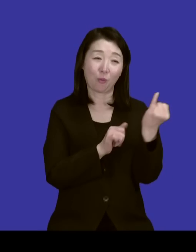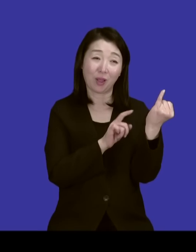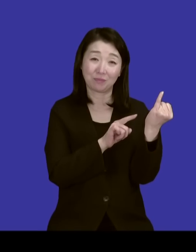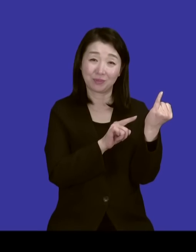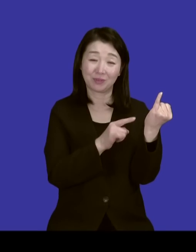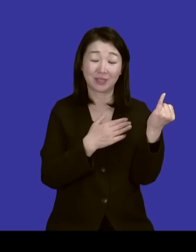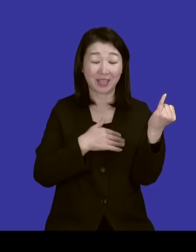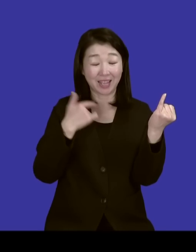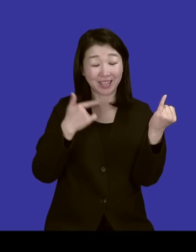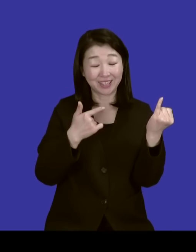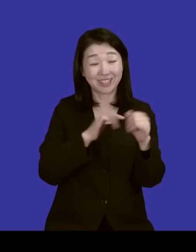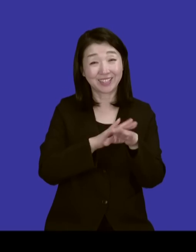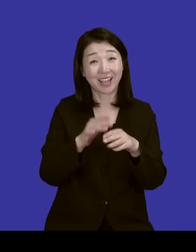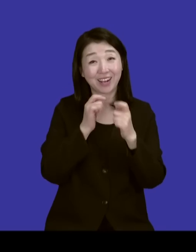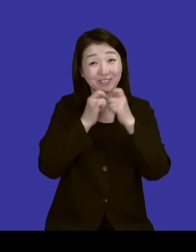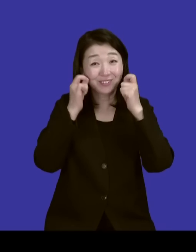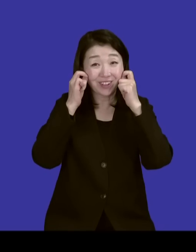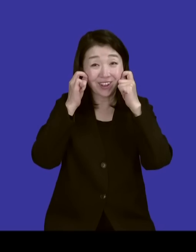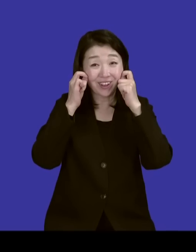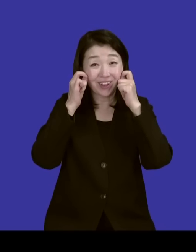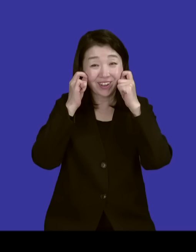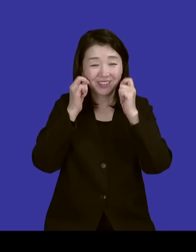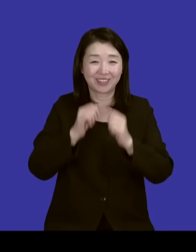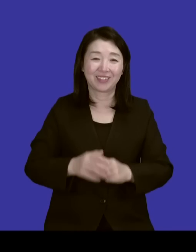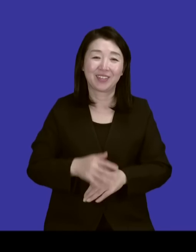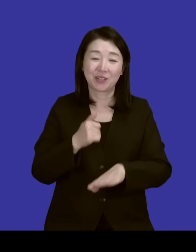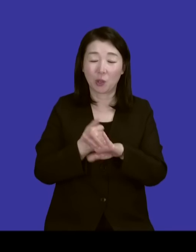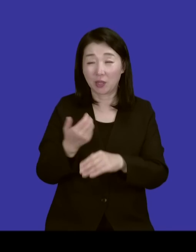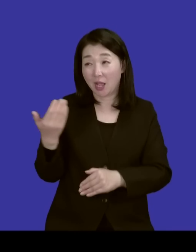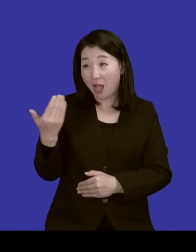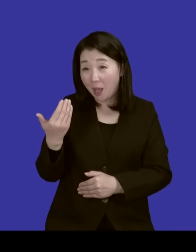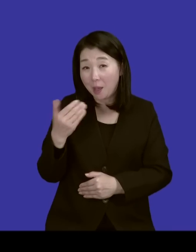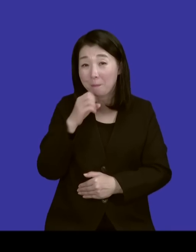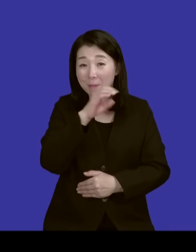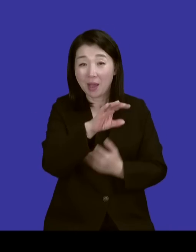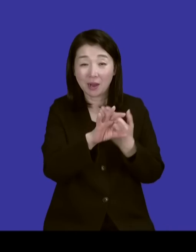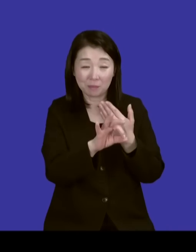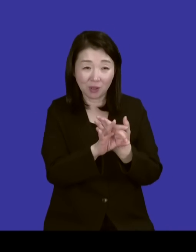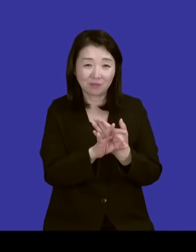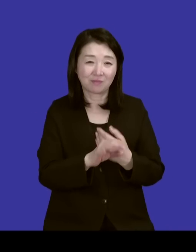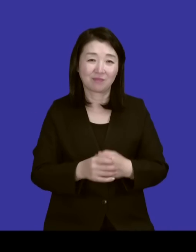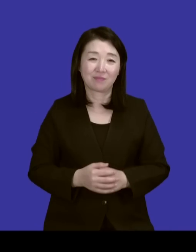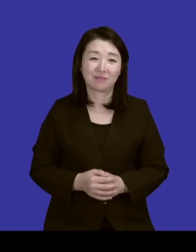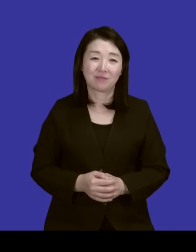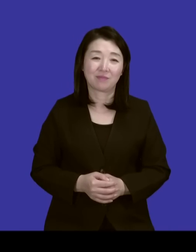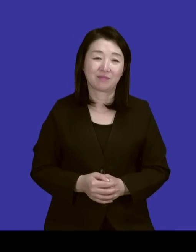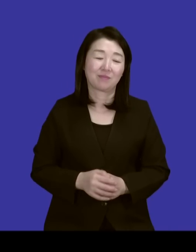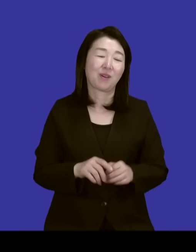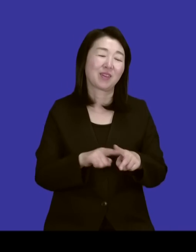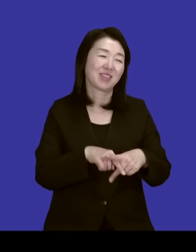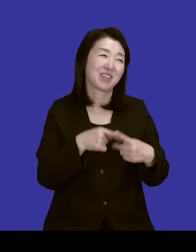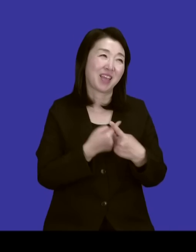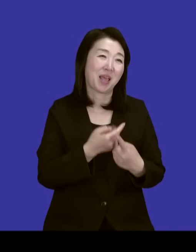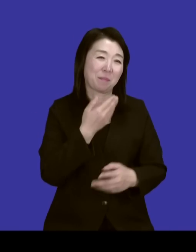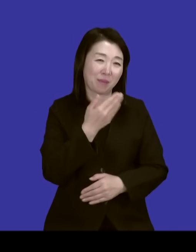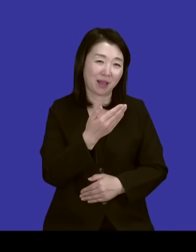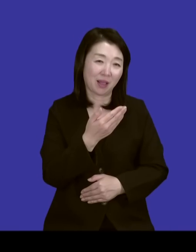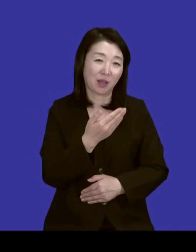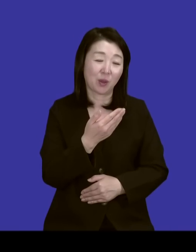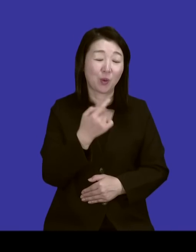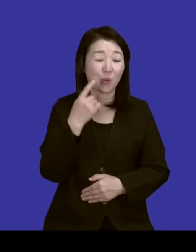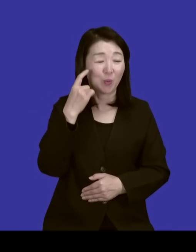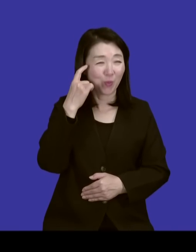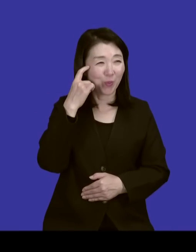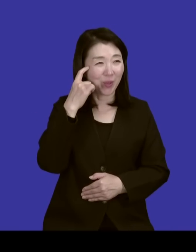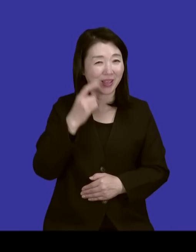늘 잘 웃으니까 제가 아프다 그러면 잘 어때 이해는 가겠지만 제 심도